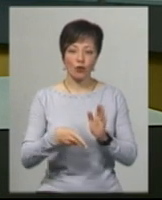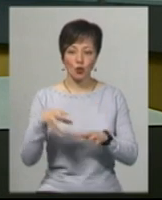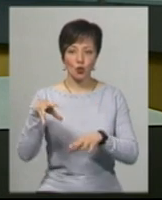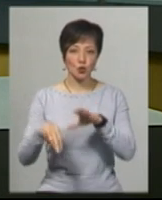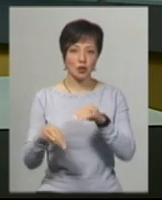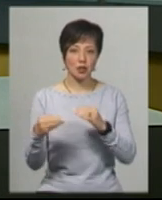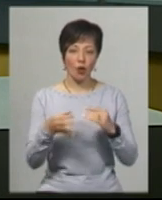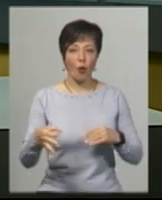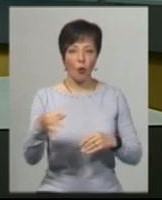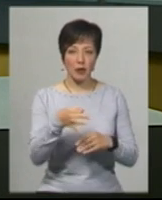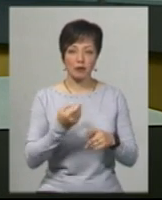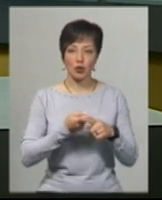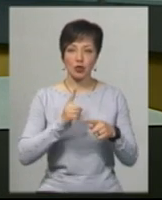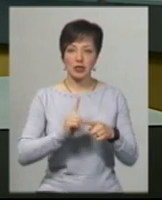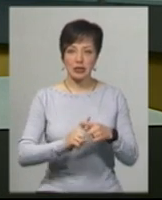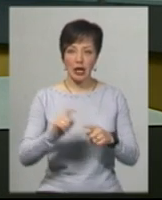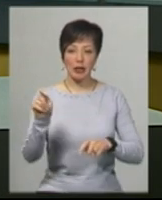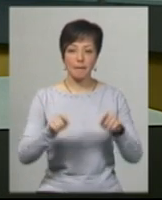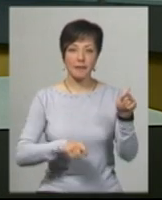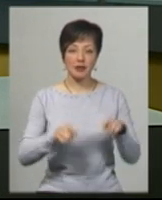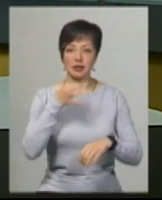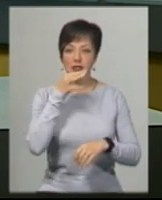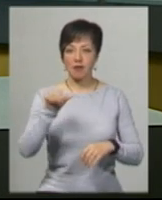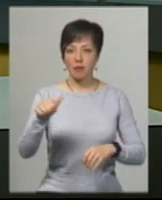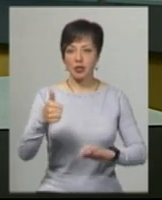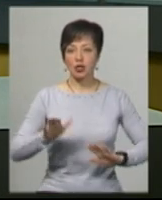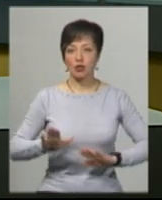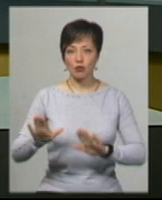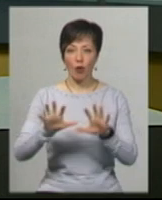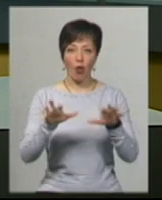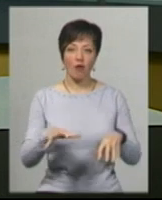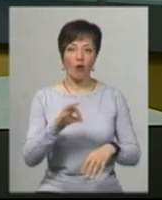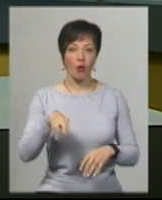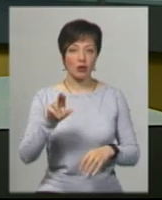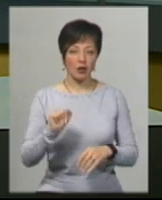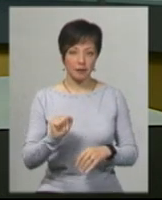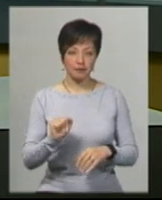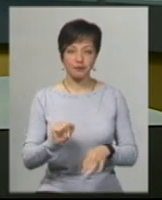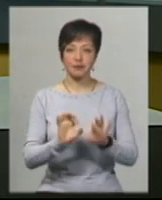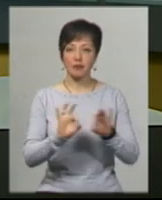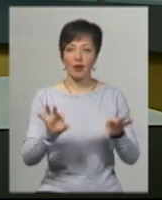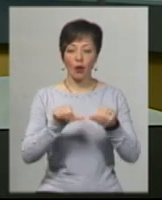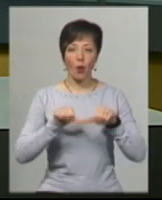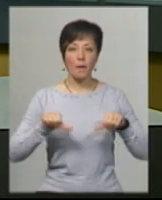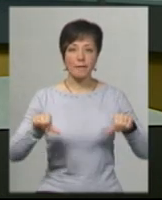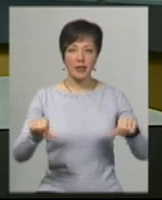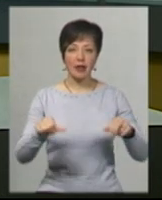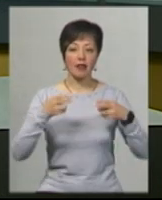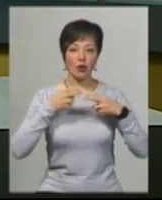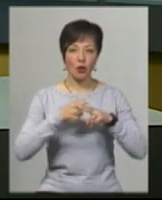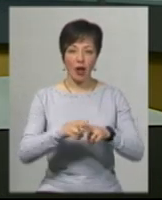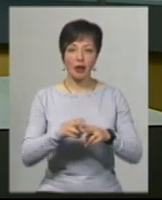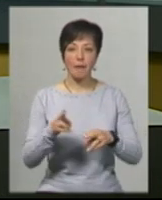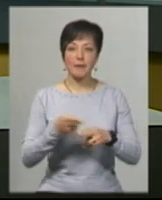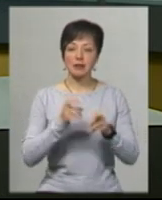області. Про це на брифінгу сказав перший заступник голови Хмельницької ОДА Роман Примуш. За його словами, комісія із техногенно-екологічної